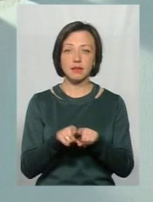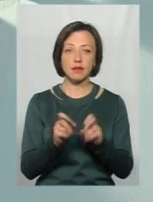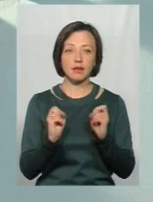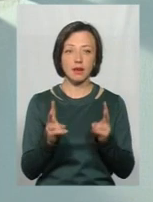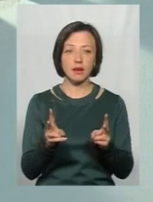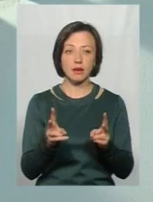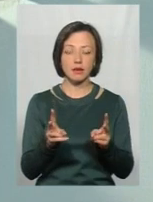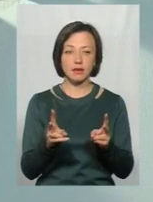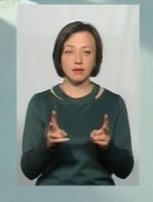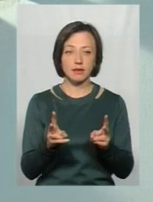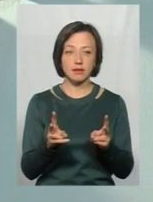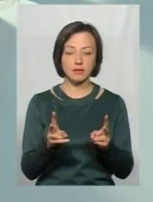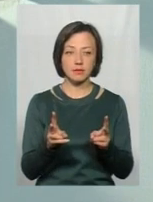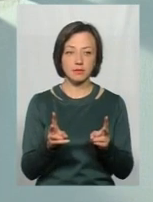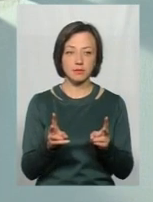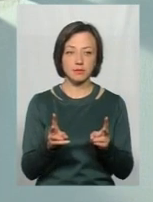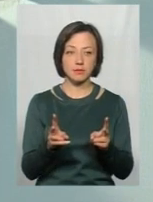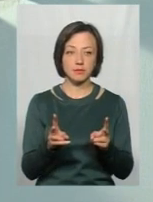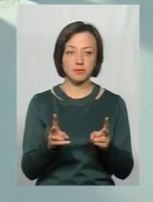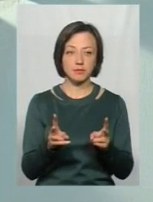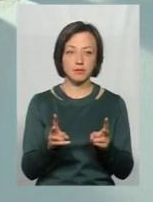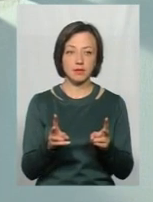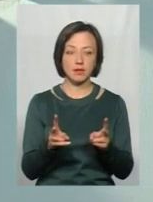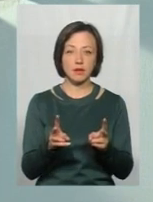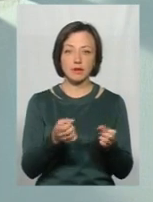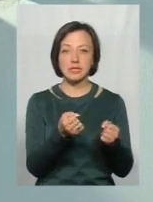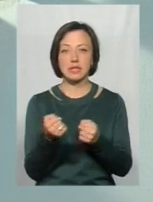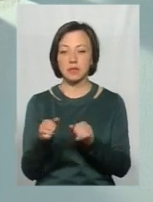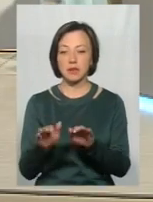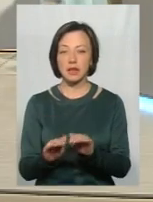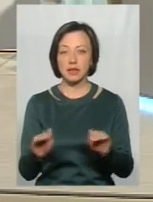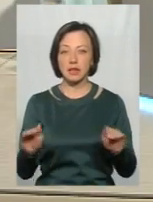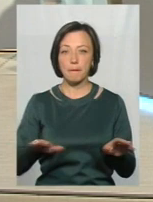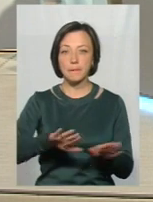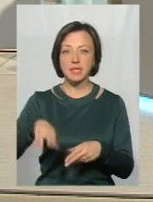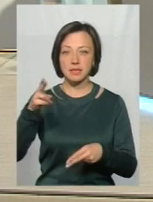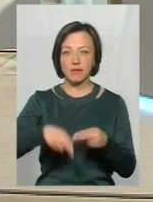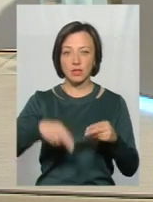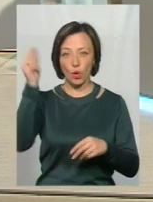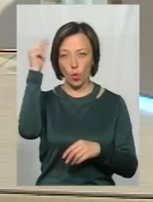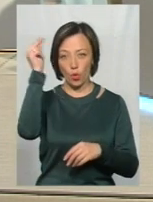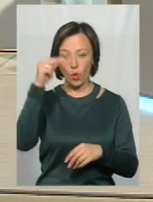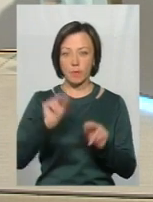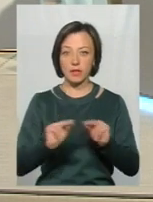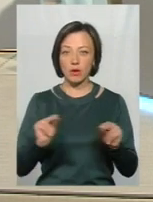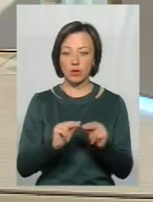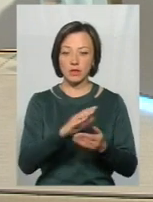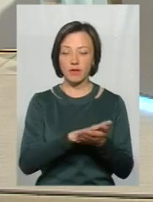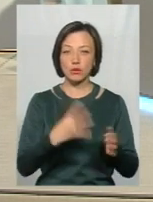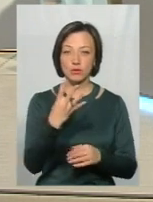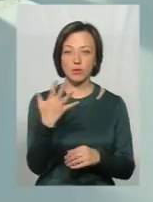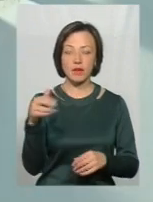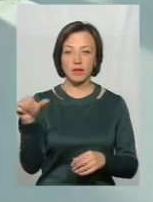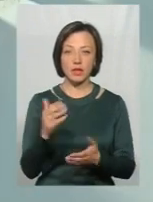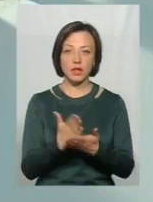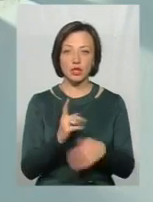як затримання дітей після завершення уроку. І тут я завжди кажу педагогам, урок триває 45 хвилин,